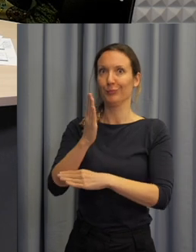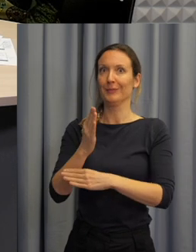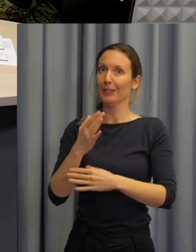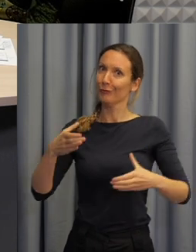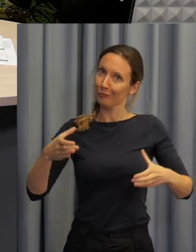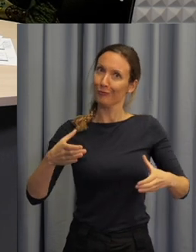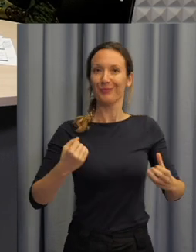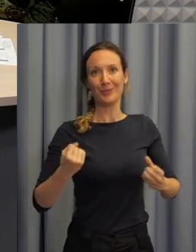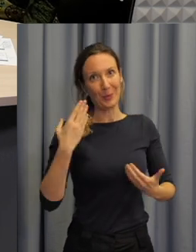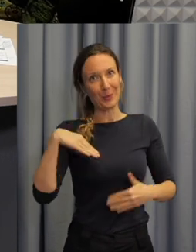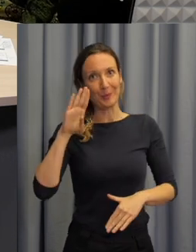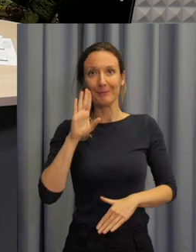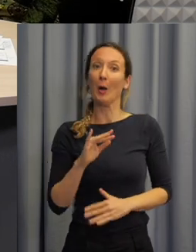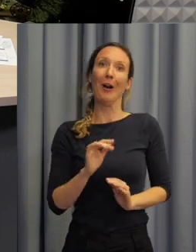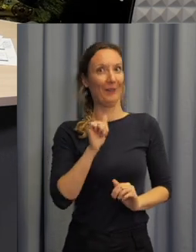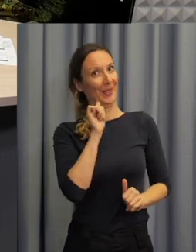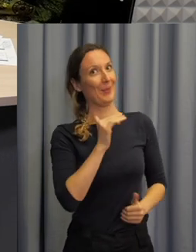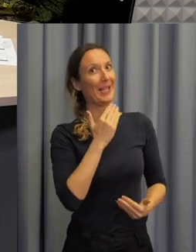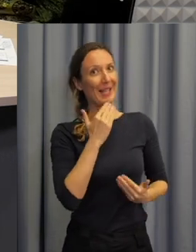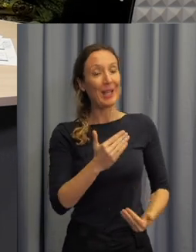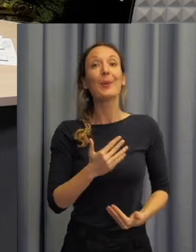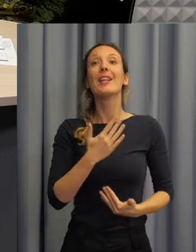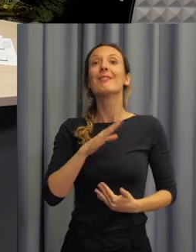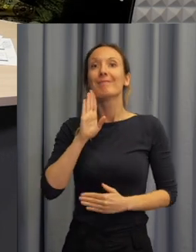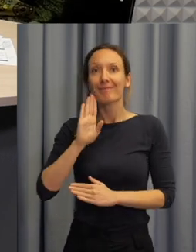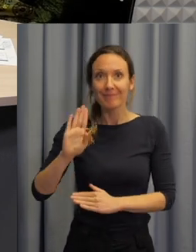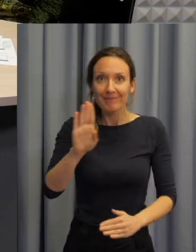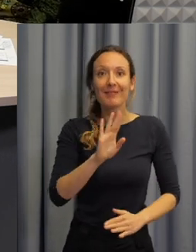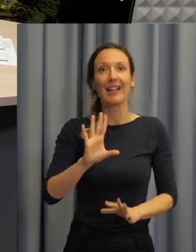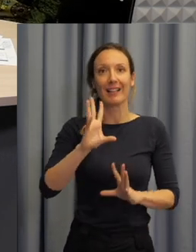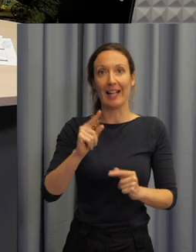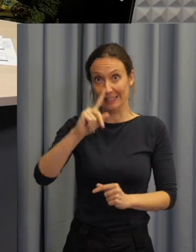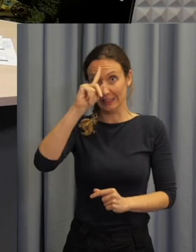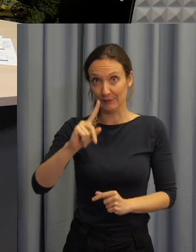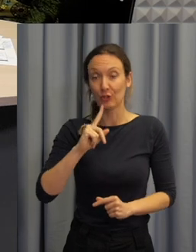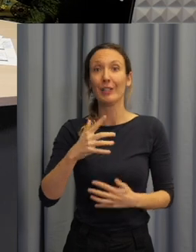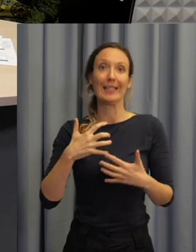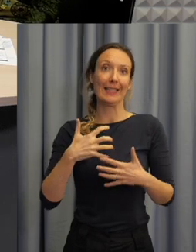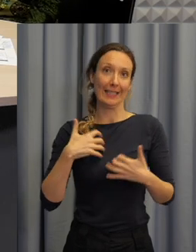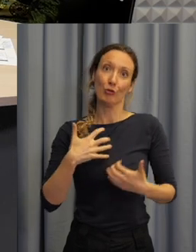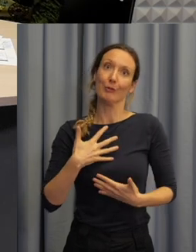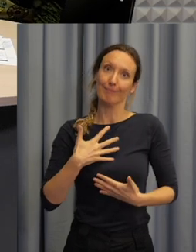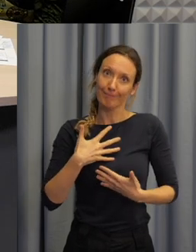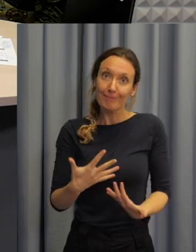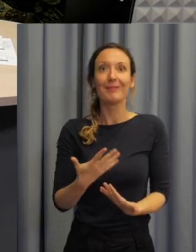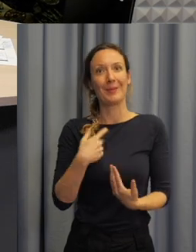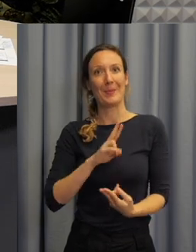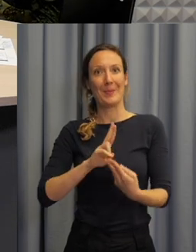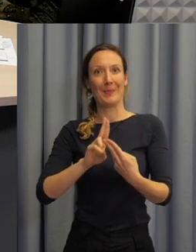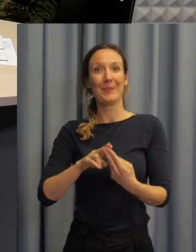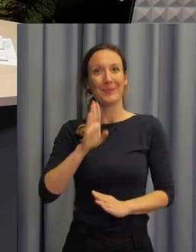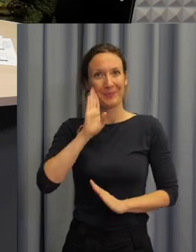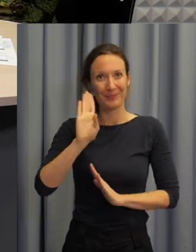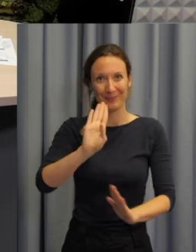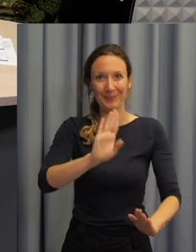dopředu, takže moc krat děkuji. Výborně, děkuji, ze všemi se loučím a přeji krásný večer a těším se opravdu